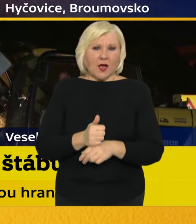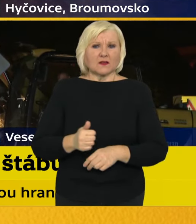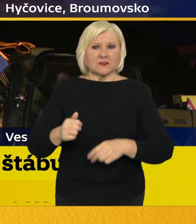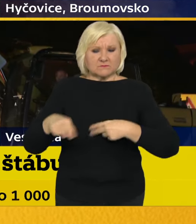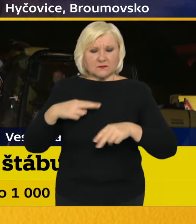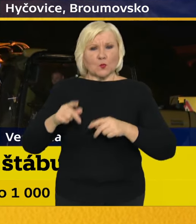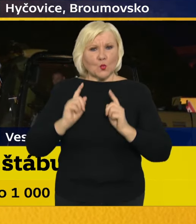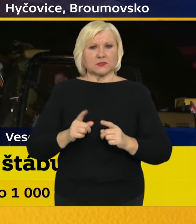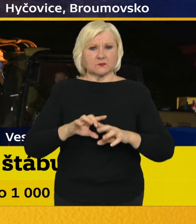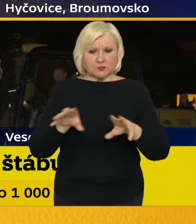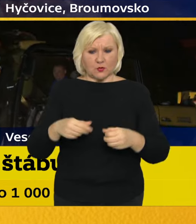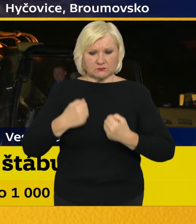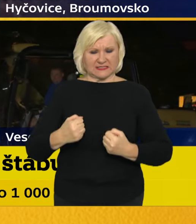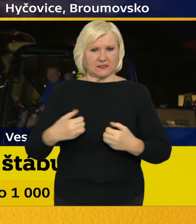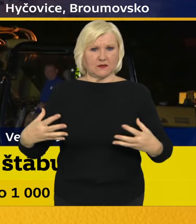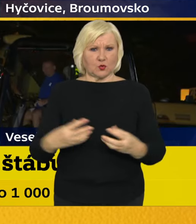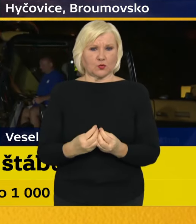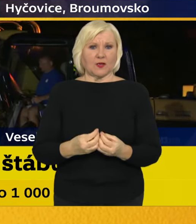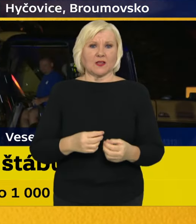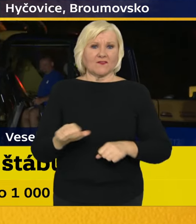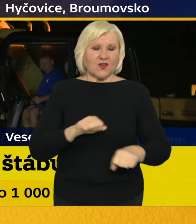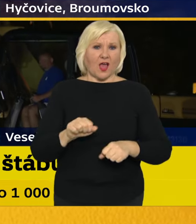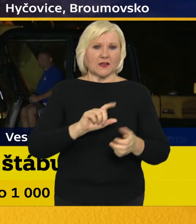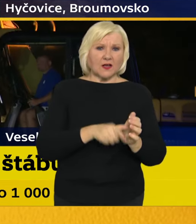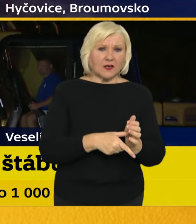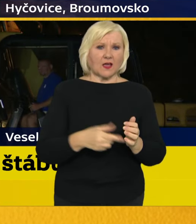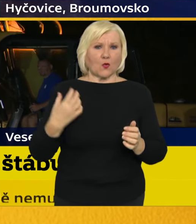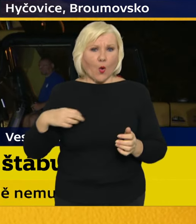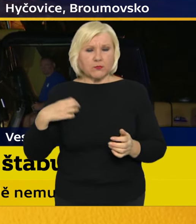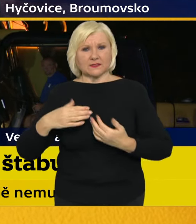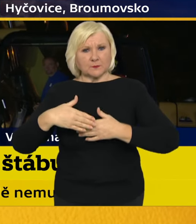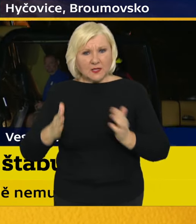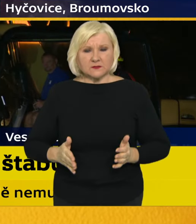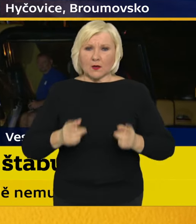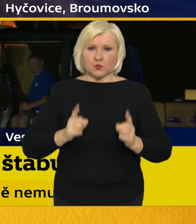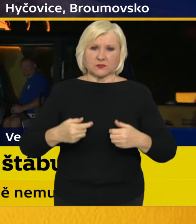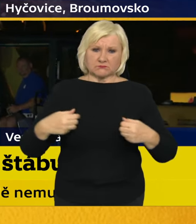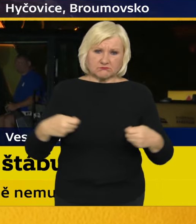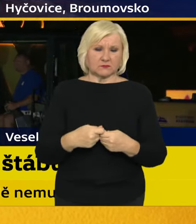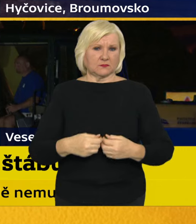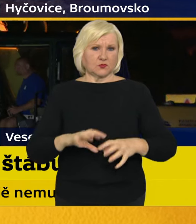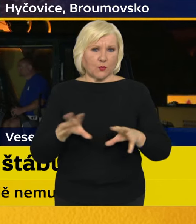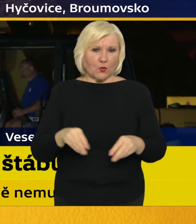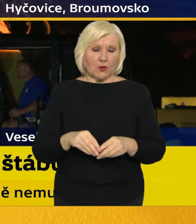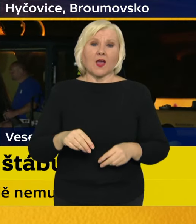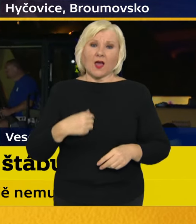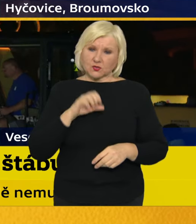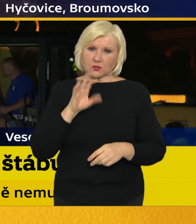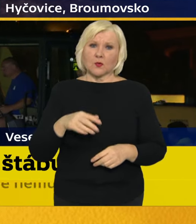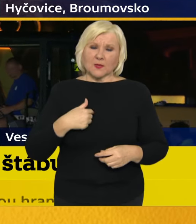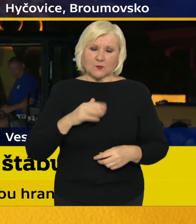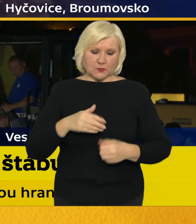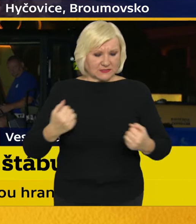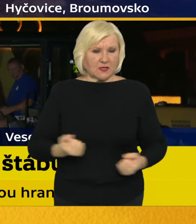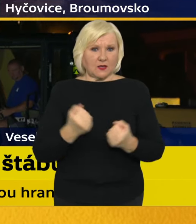spojit cíly vláda, kraje, obce a města. A já tady mohu jednoznačně říct, že uděláme všechny kroky pro to,